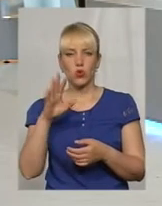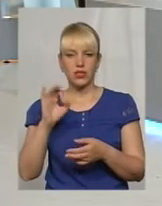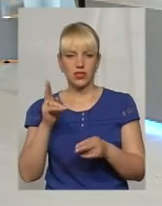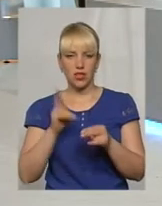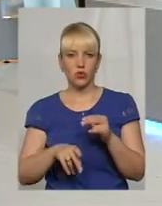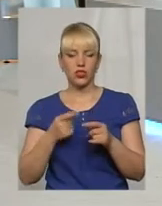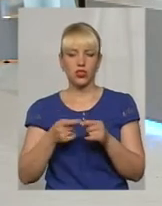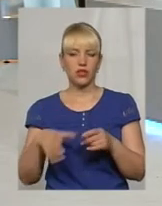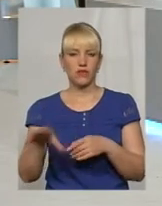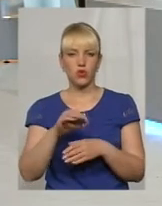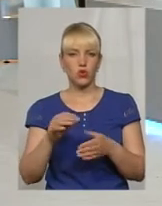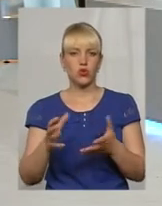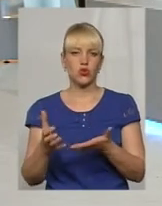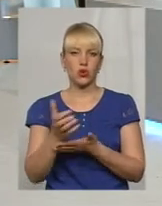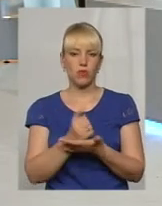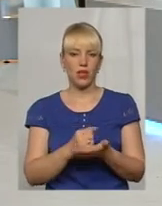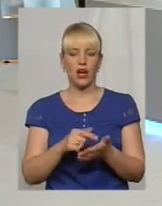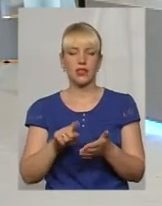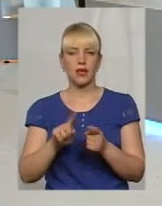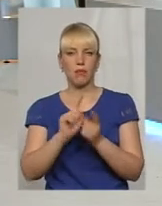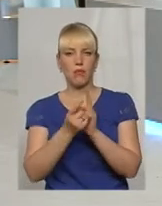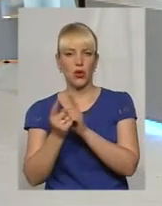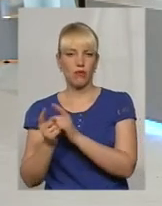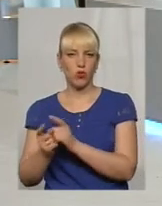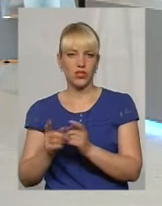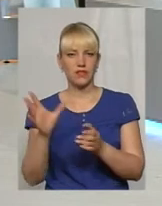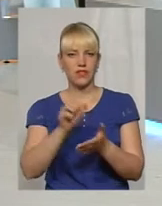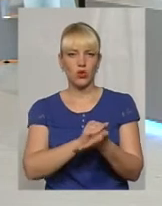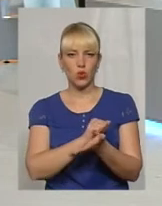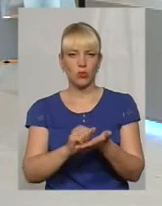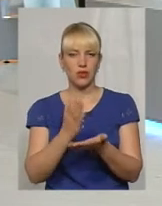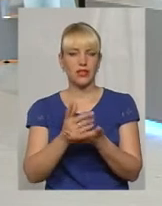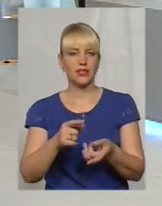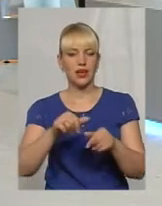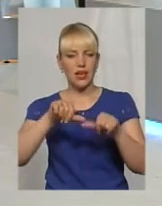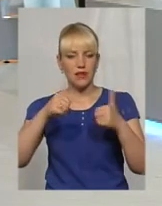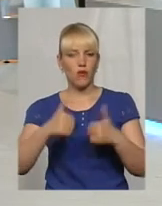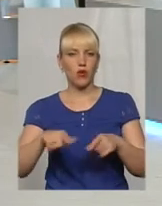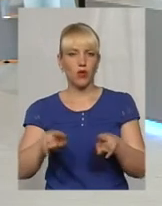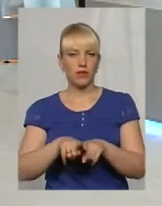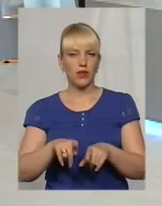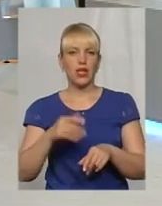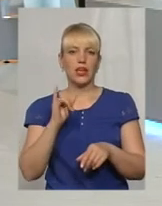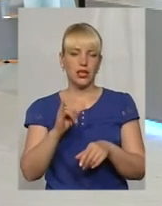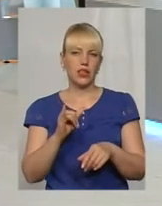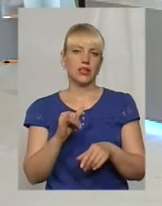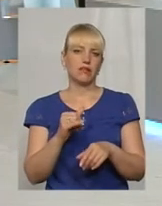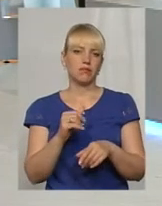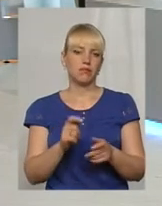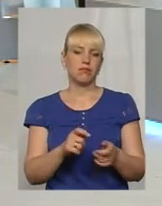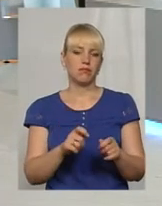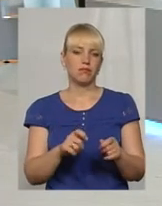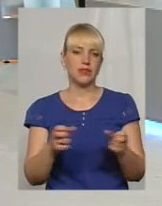документи переводяться, завіряється бюро переводами і переводчиками, тобі є особя форма, і подається. От по